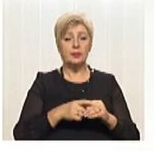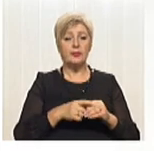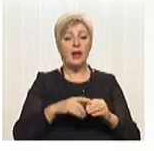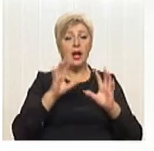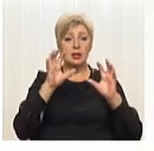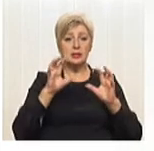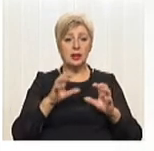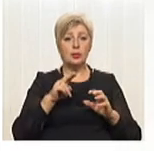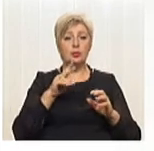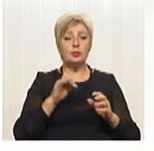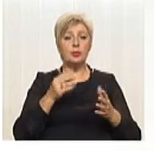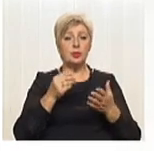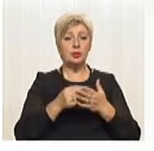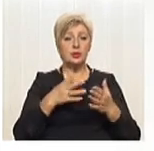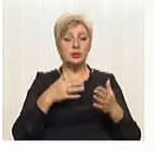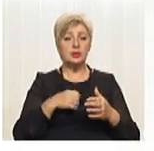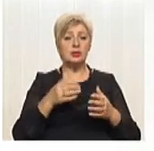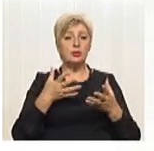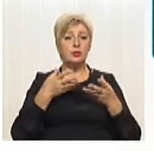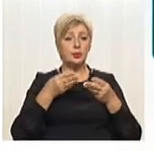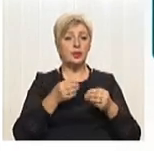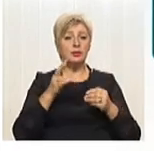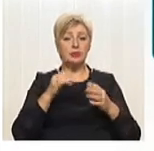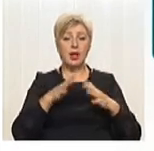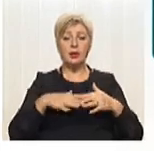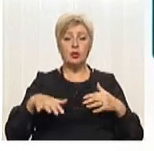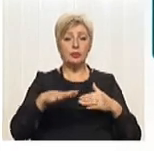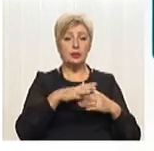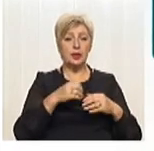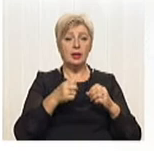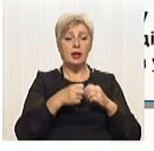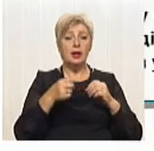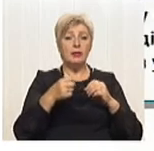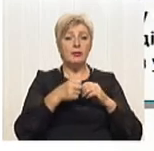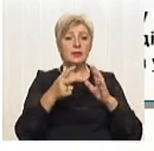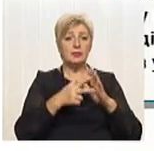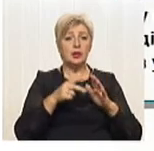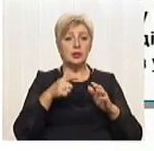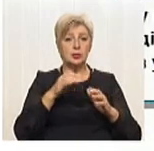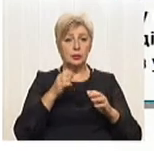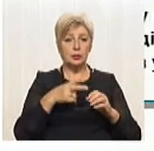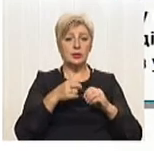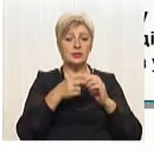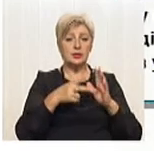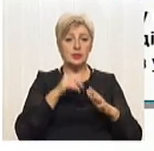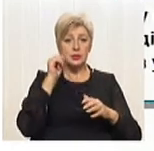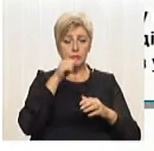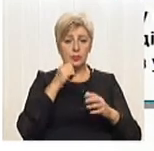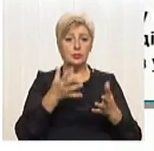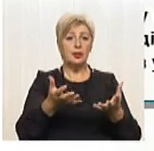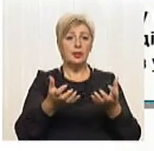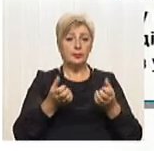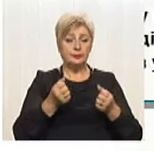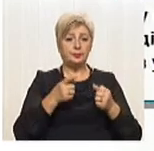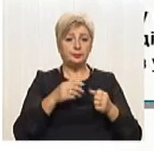Закон про оцінку впливу на довкілля. В Україні 18 грудня 2017 року набув чинності закон